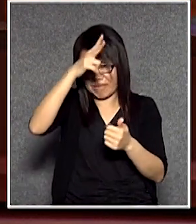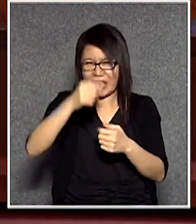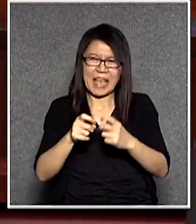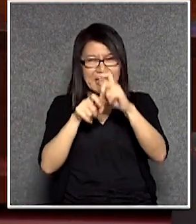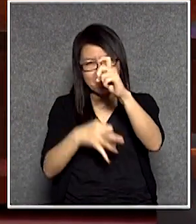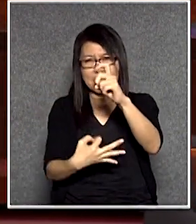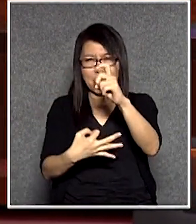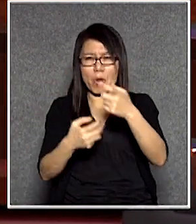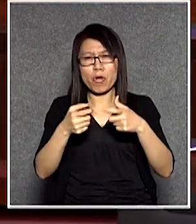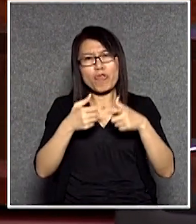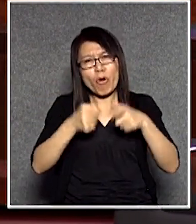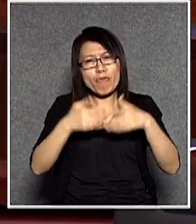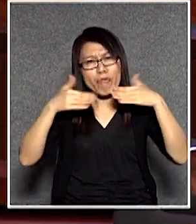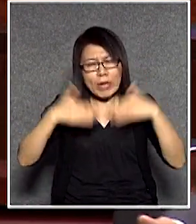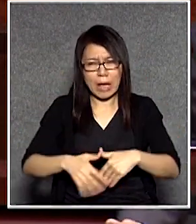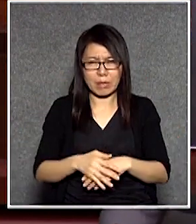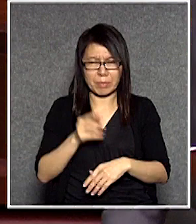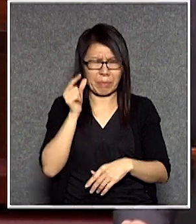日公眾假期真是不知廉恥